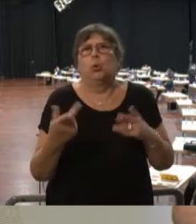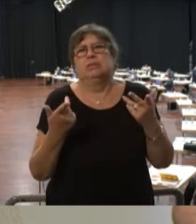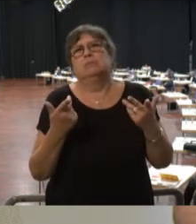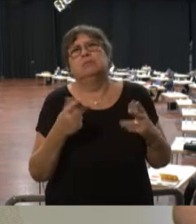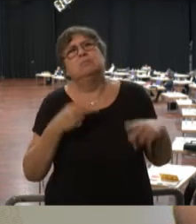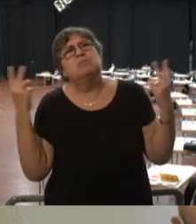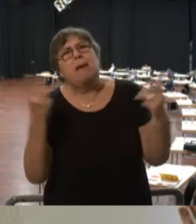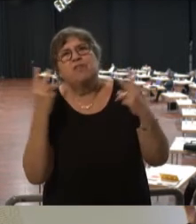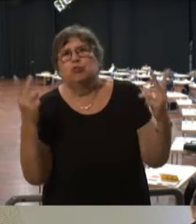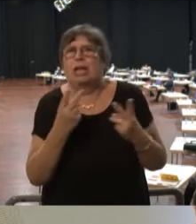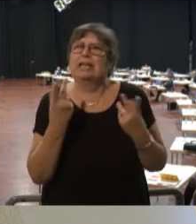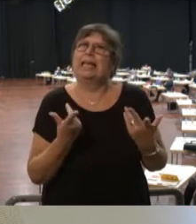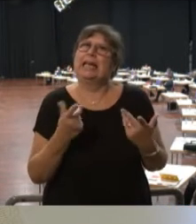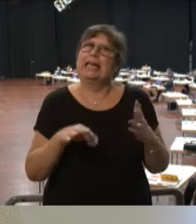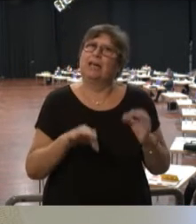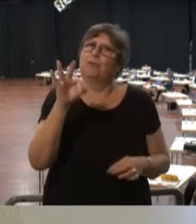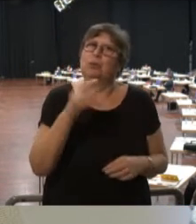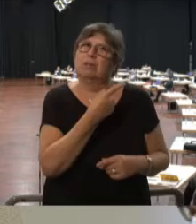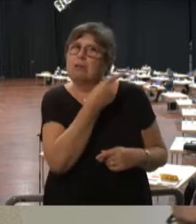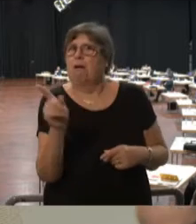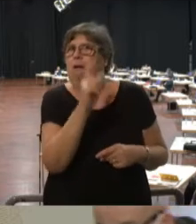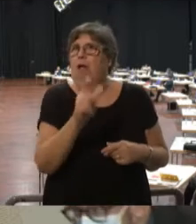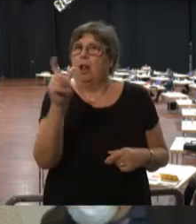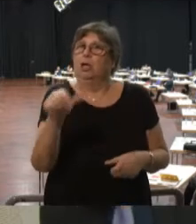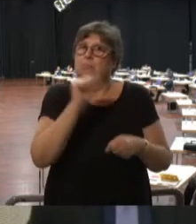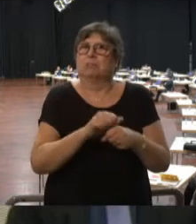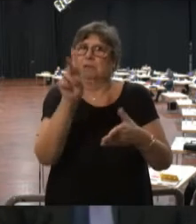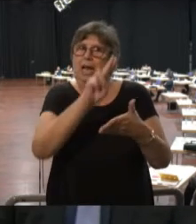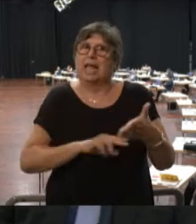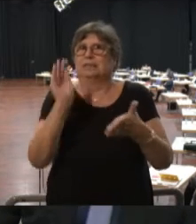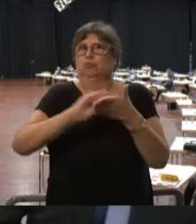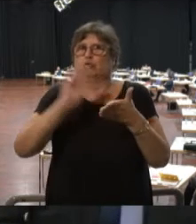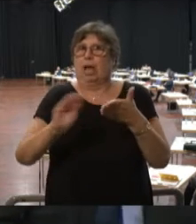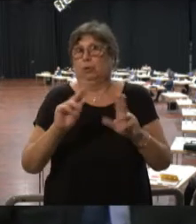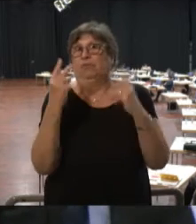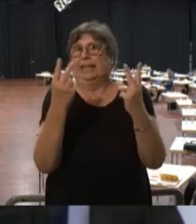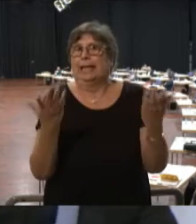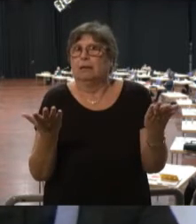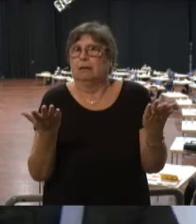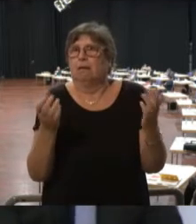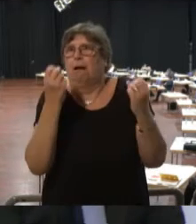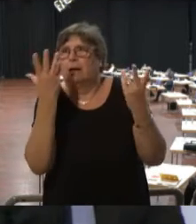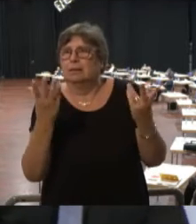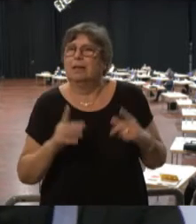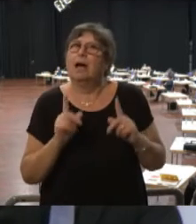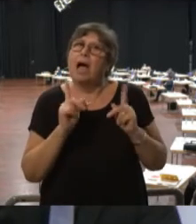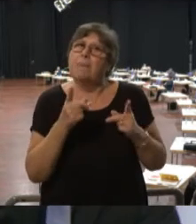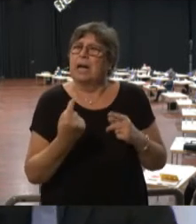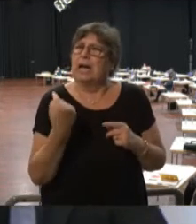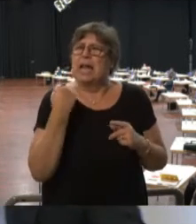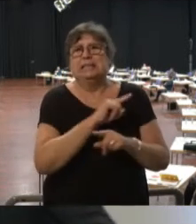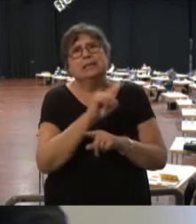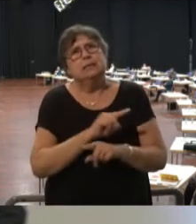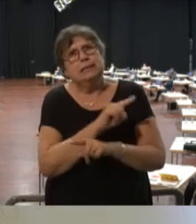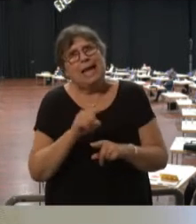selbstverständlich gefunden, dass alle Leute lesen und schreiben können. Das ist ja auch sehr wichtig. Aber in letzter